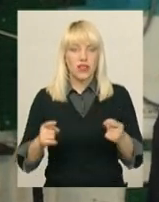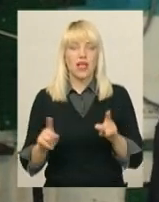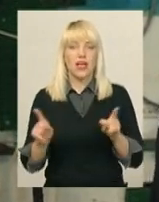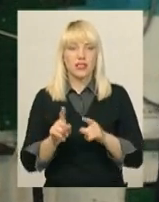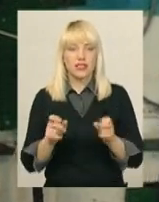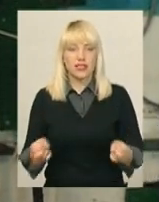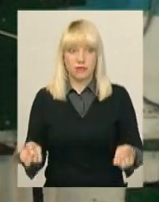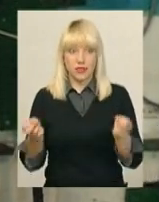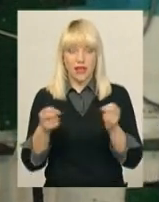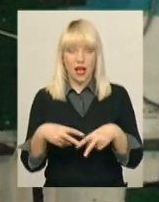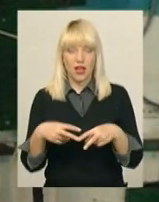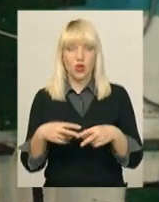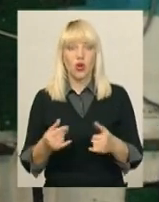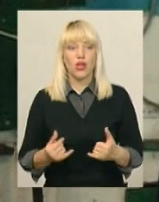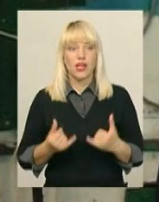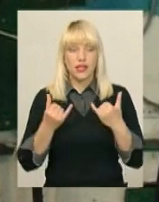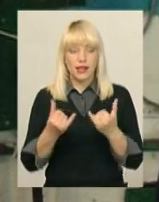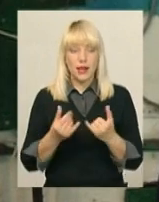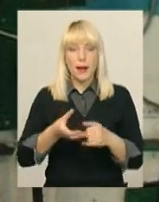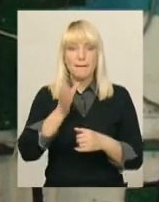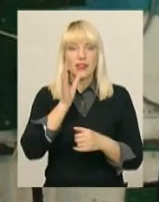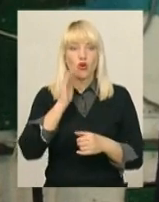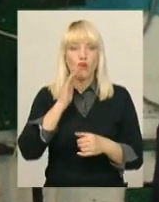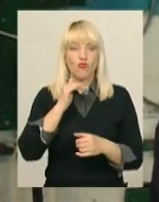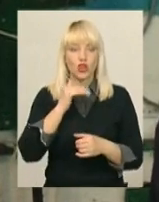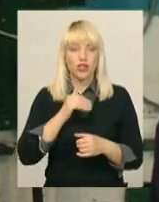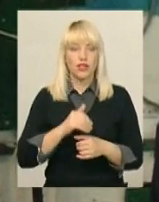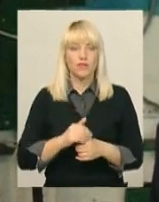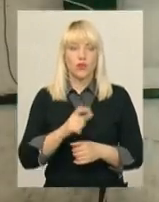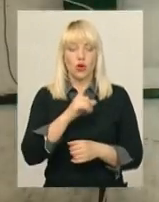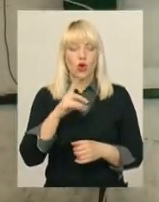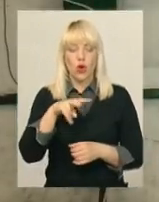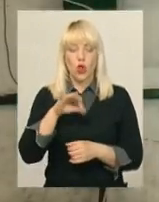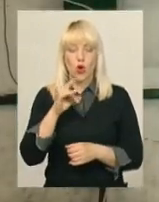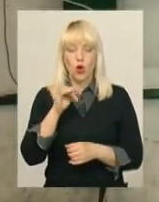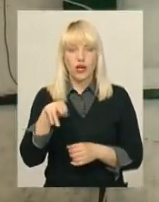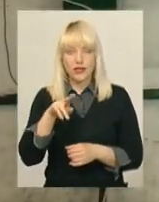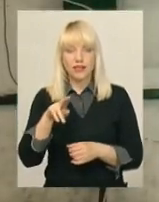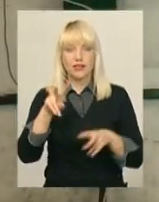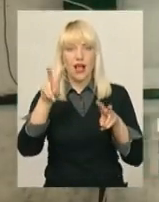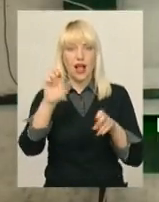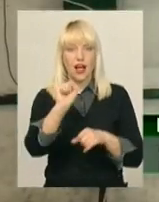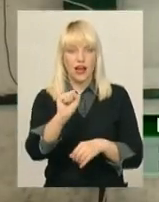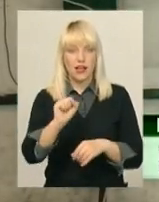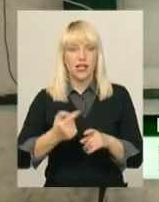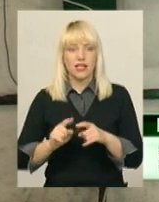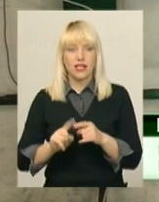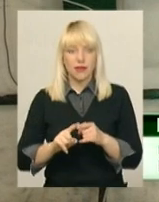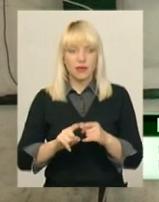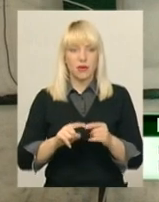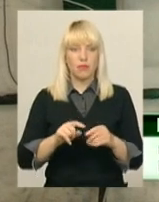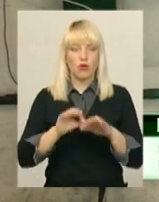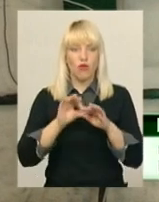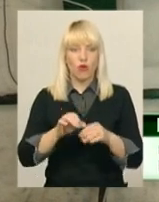питної води, іпоклорід марки А. Звичайно, кожен день ми проводимо